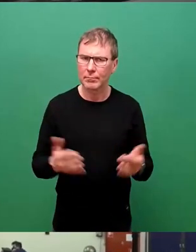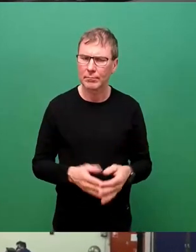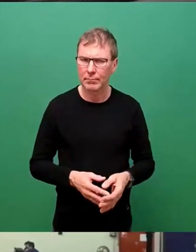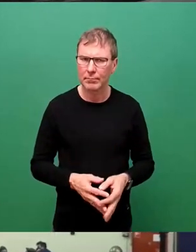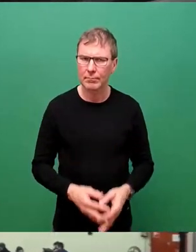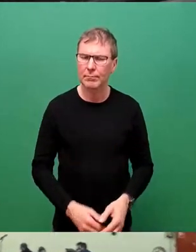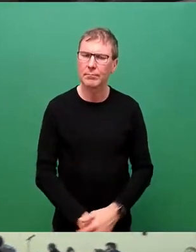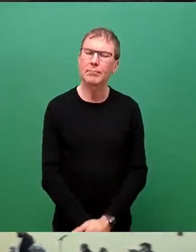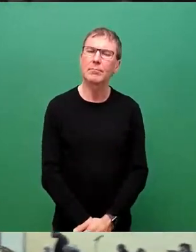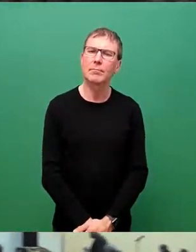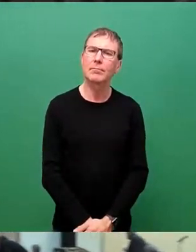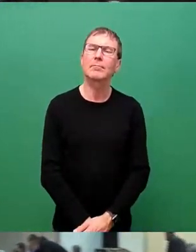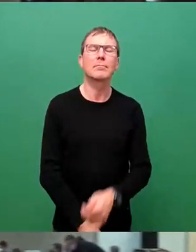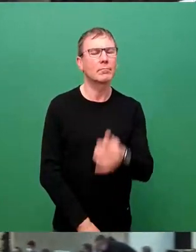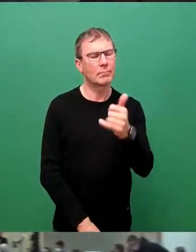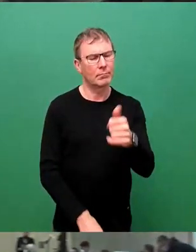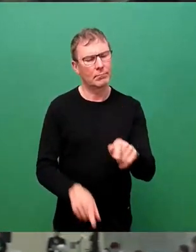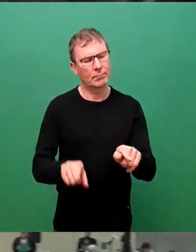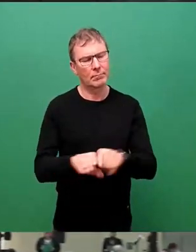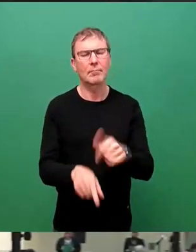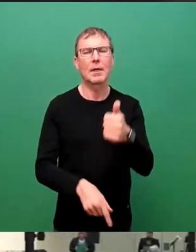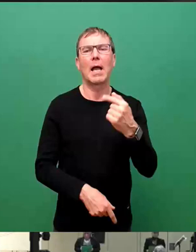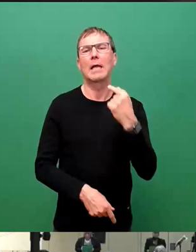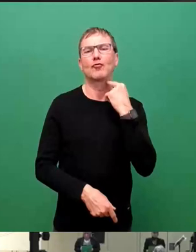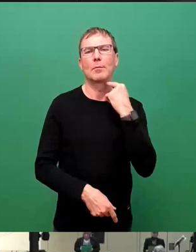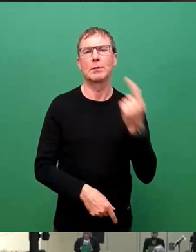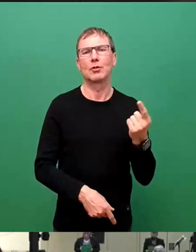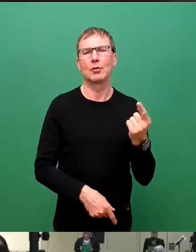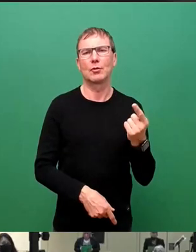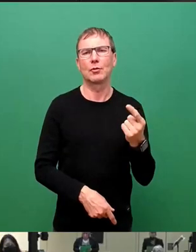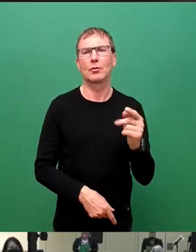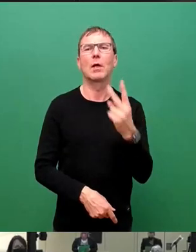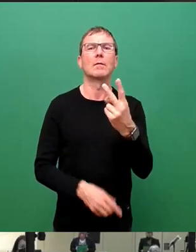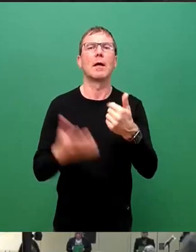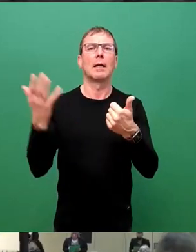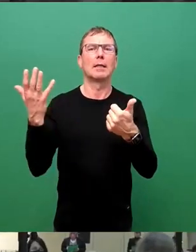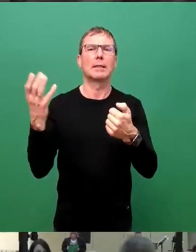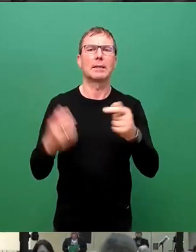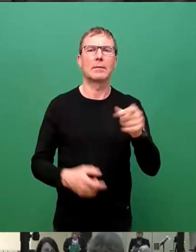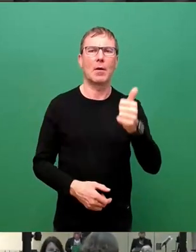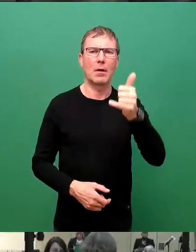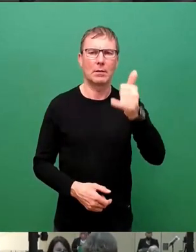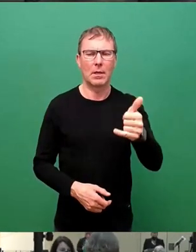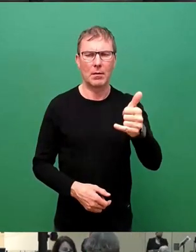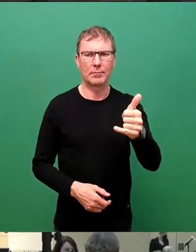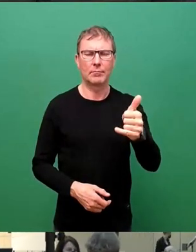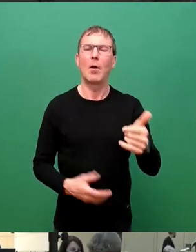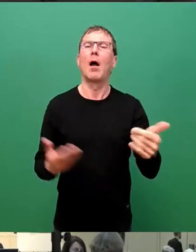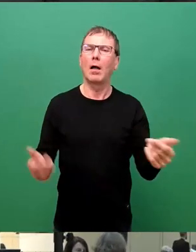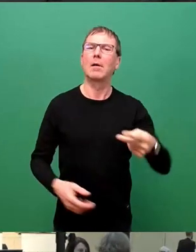Dann ist das einstimmig mit 62 Ja-Stimmen erfolgt, sodass erstmal beide